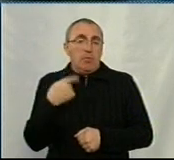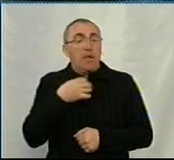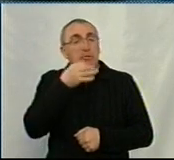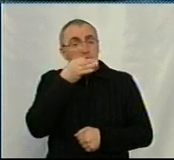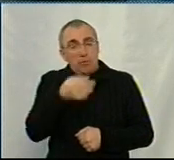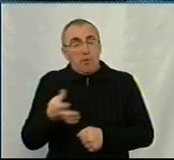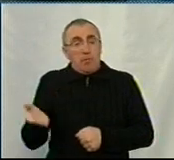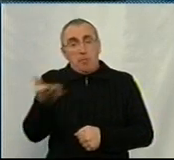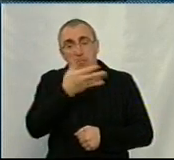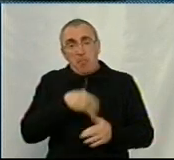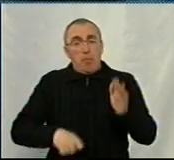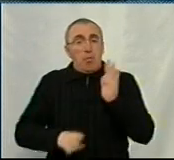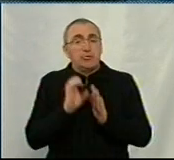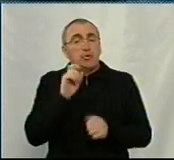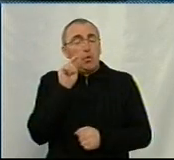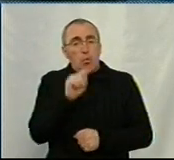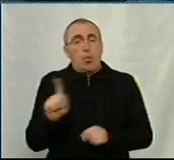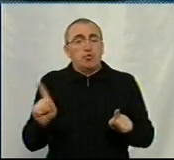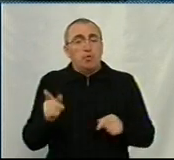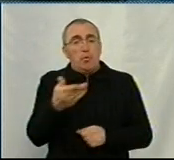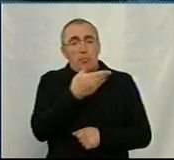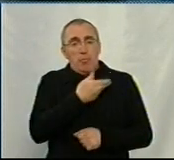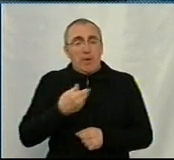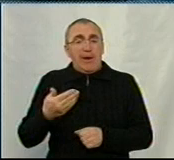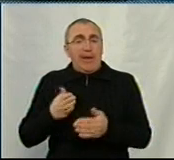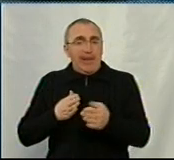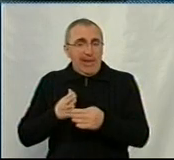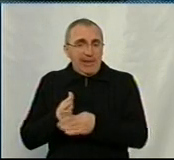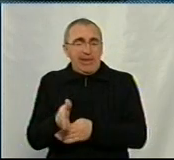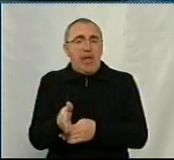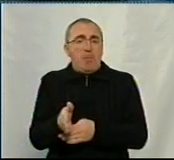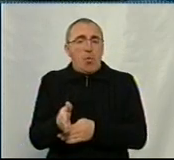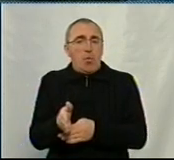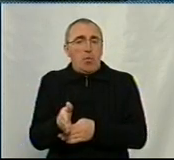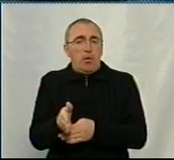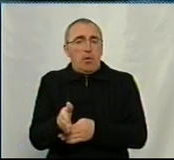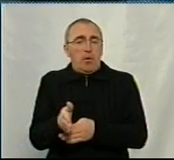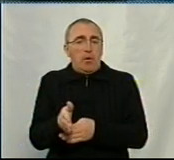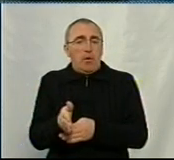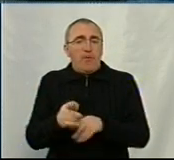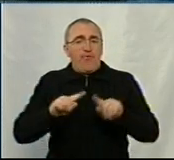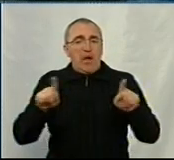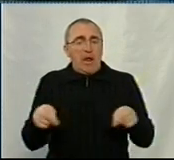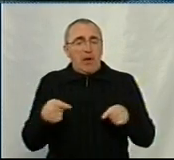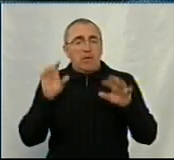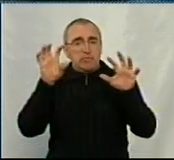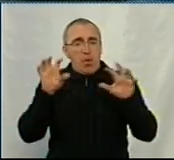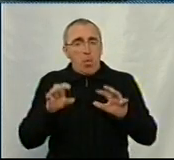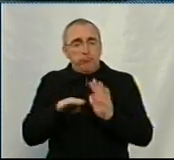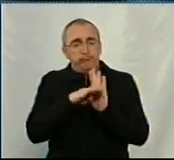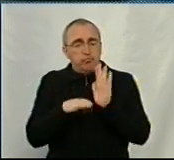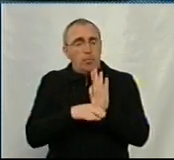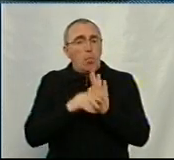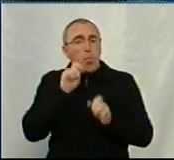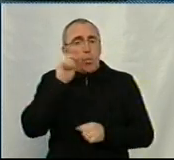що ми почали з того, що ми саме йдемо в рамках законів України.